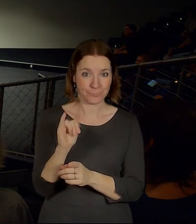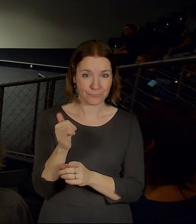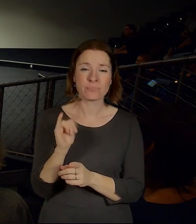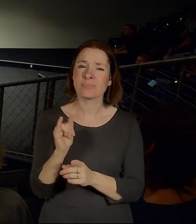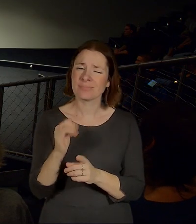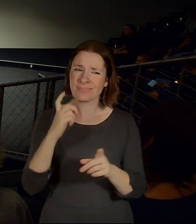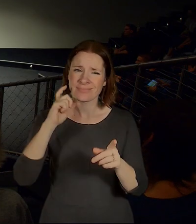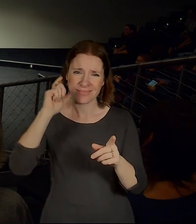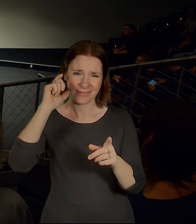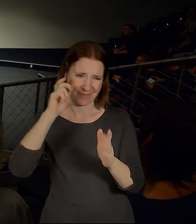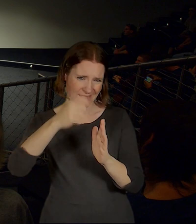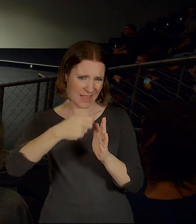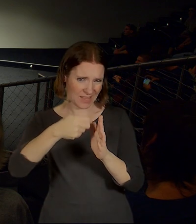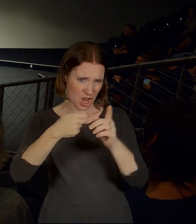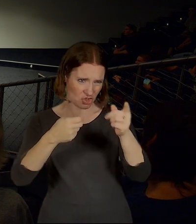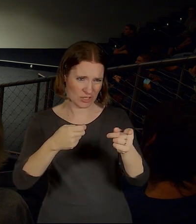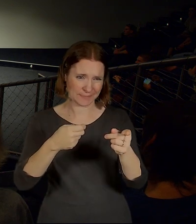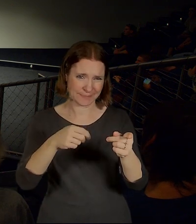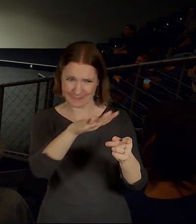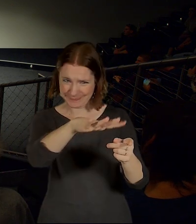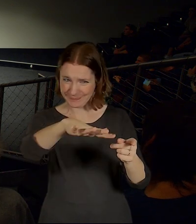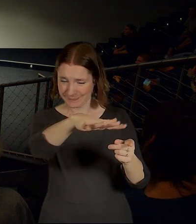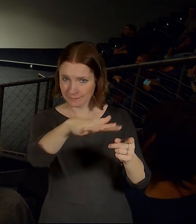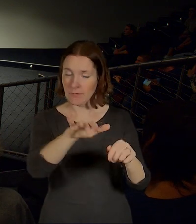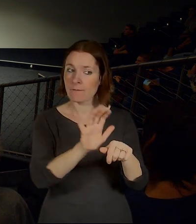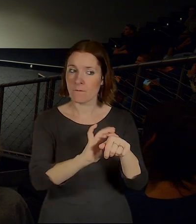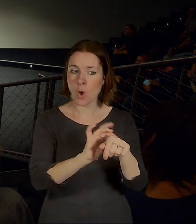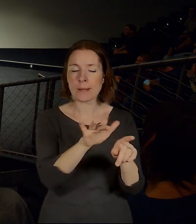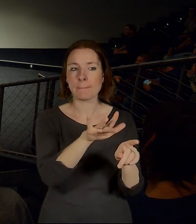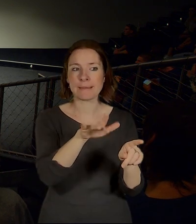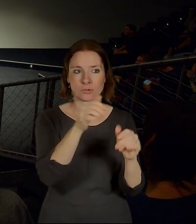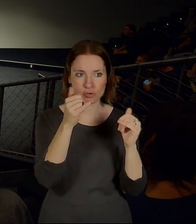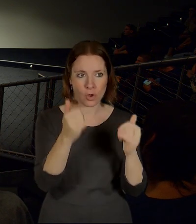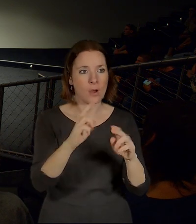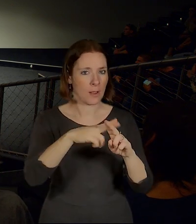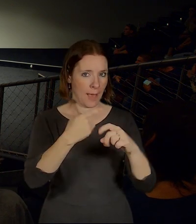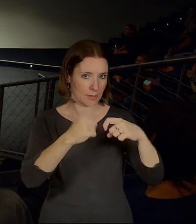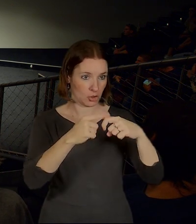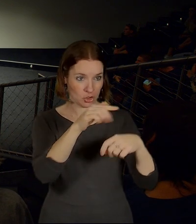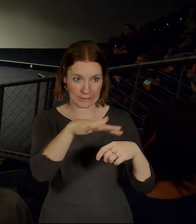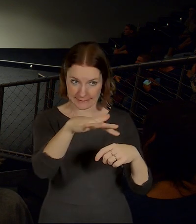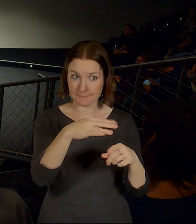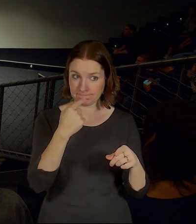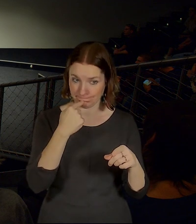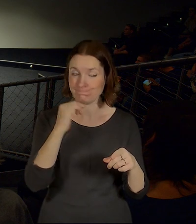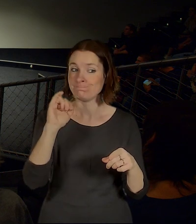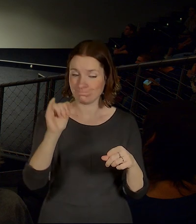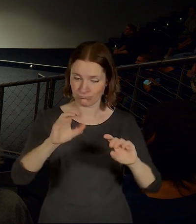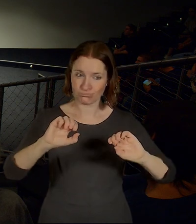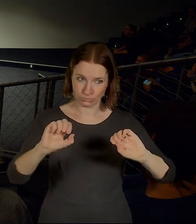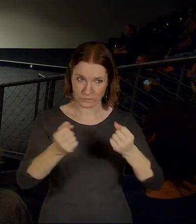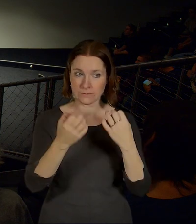nádraží, teda v tom prostoru dnešního nádraží na knížecí bude, vznikne